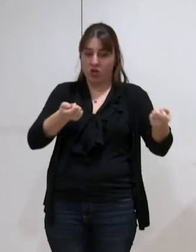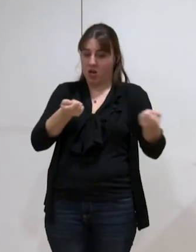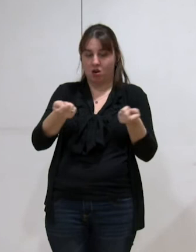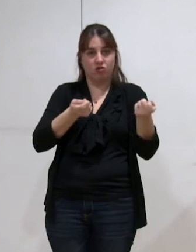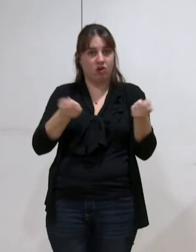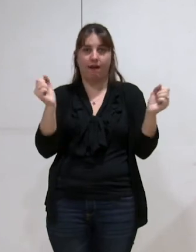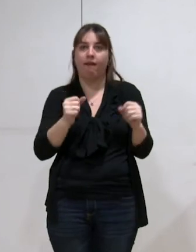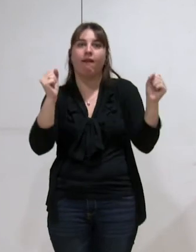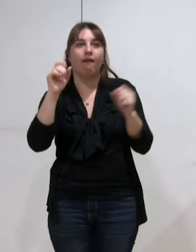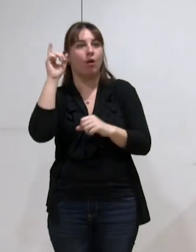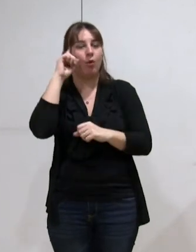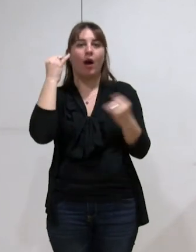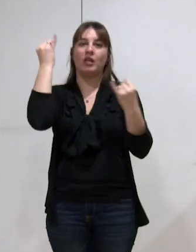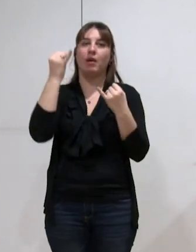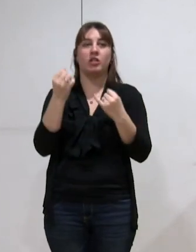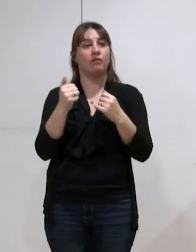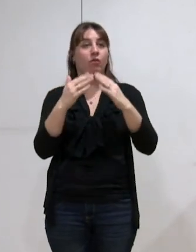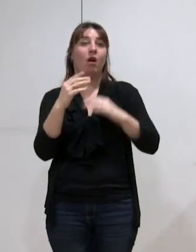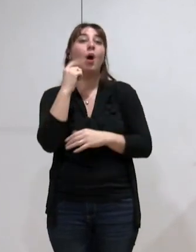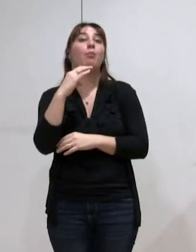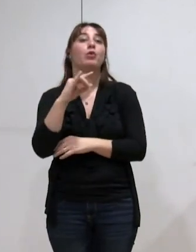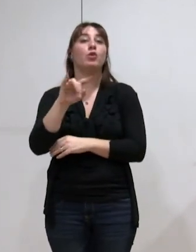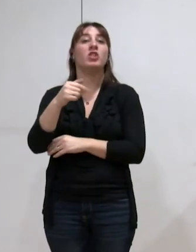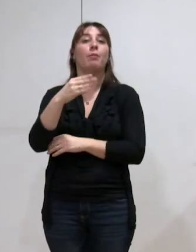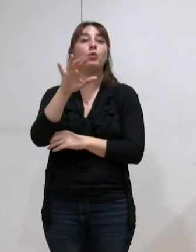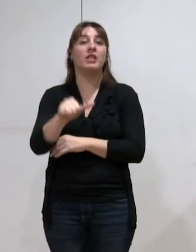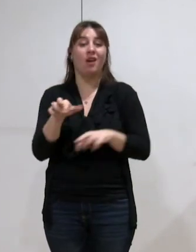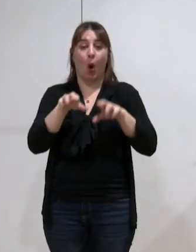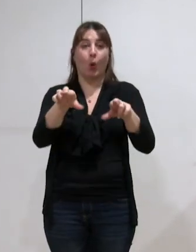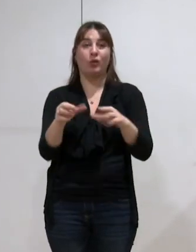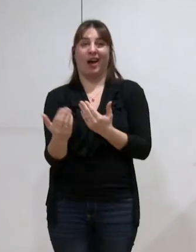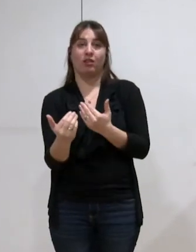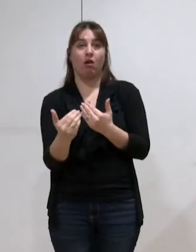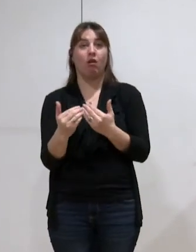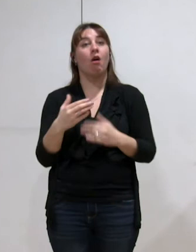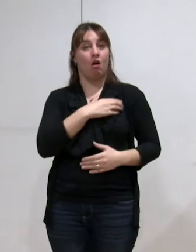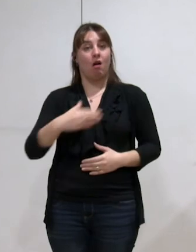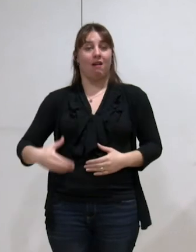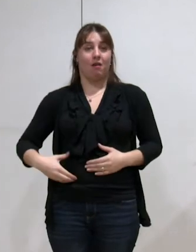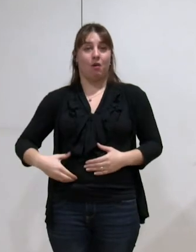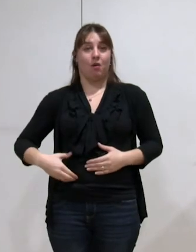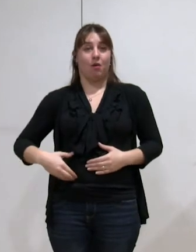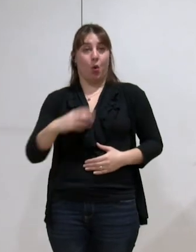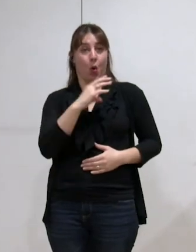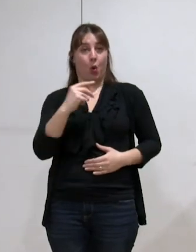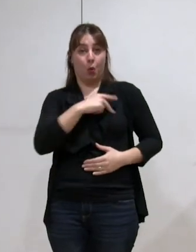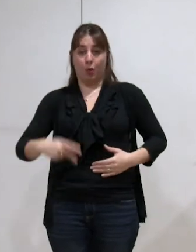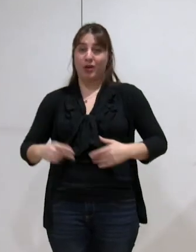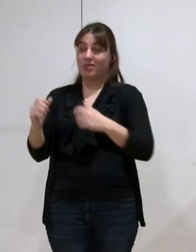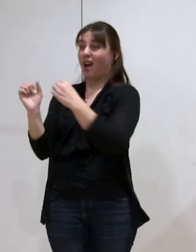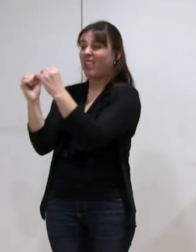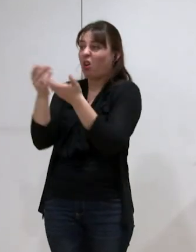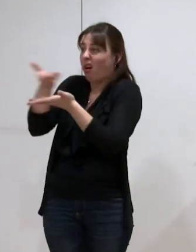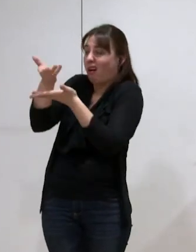si vous devez faire le maître de rue devant chez vous, M. Chamussy, vous allez devoir vous mettre d'accord d'abord avec vos copropriétaires, puis avec votre voisin